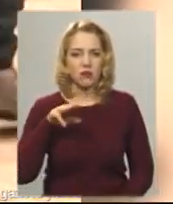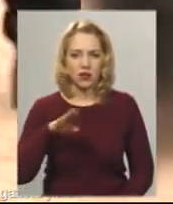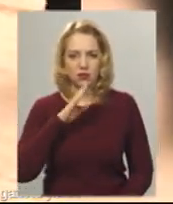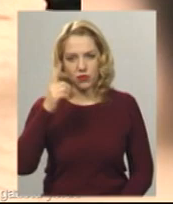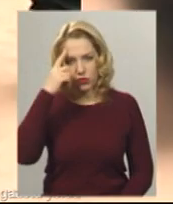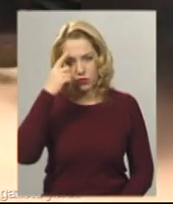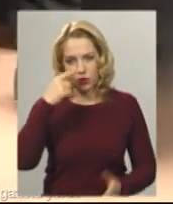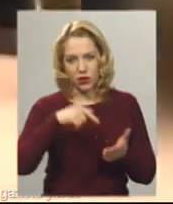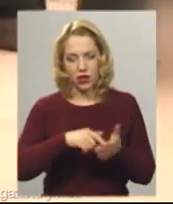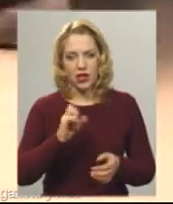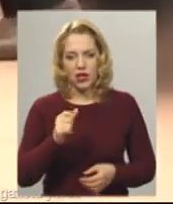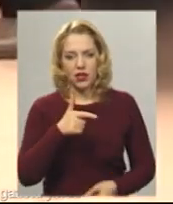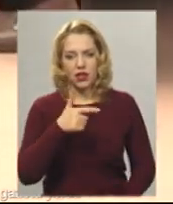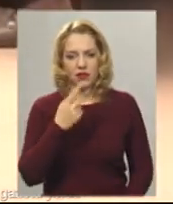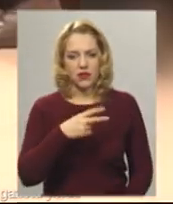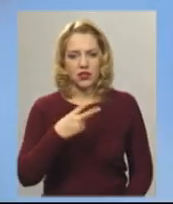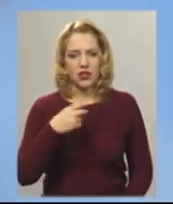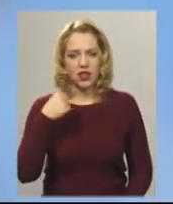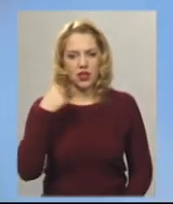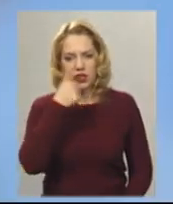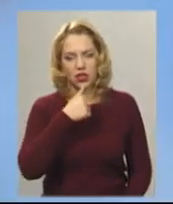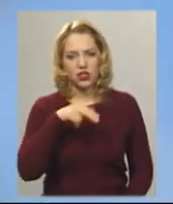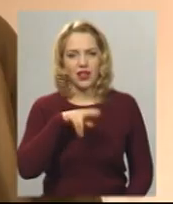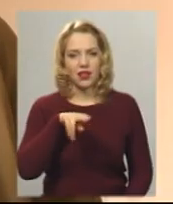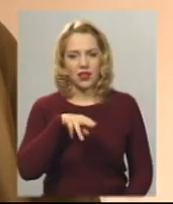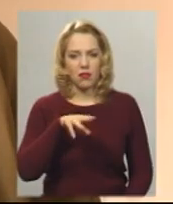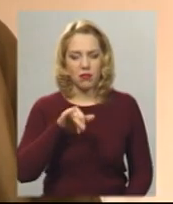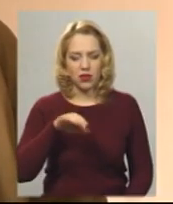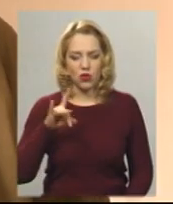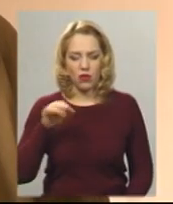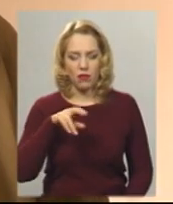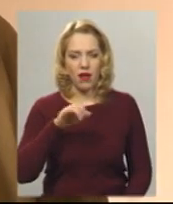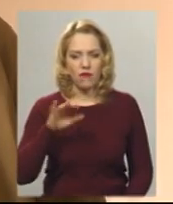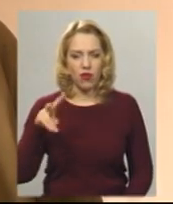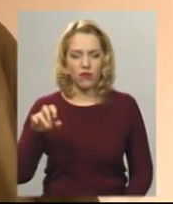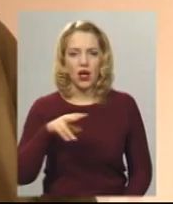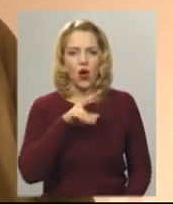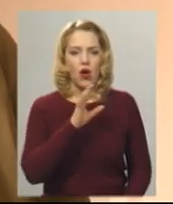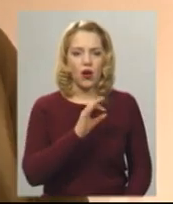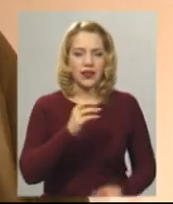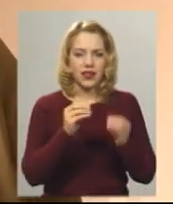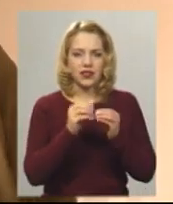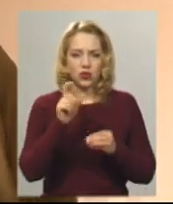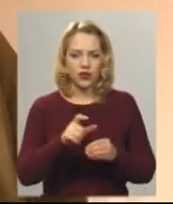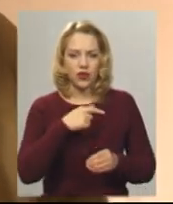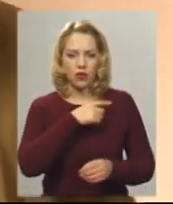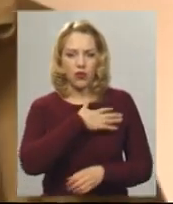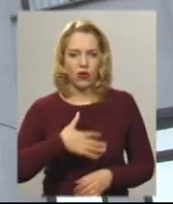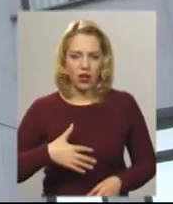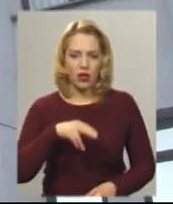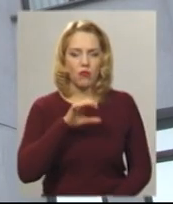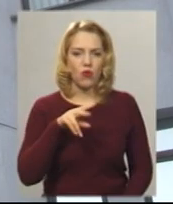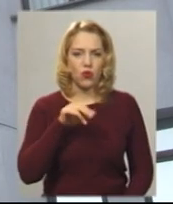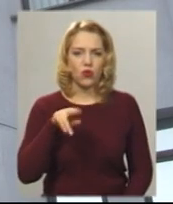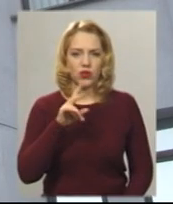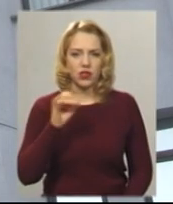в голову та 21-річний Дмитро Пагорсь Чемеровецького району. Ще 10 поранено. Олександр Полудніцин у 2014-му активіст Хмельницького майдану.